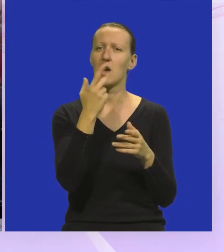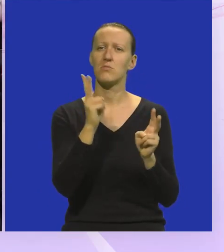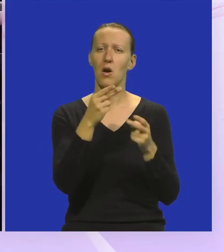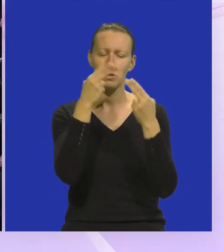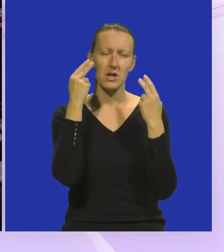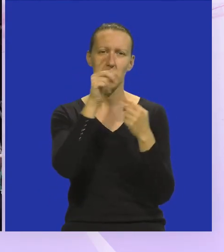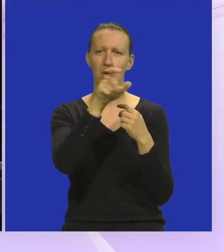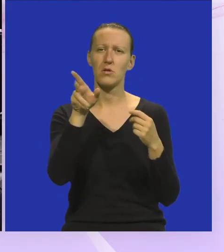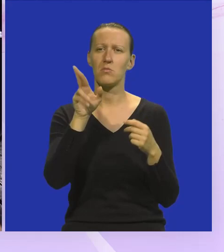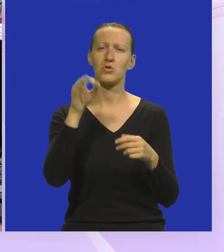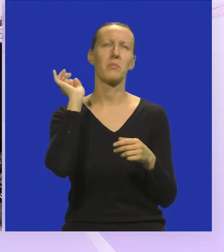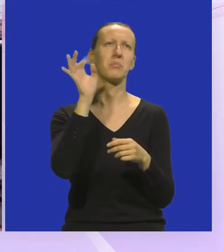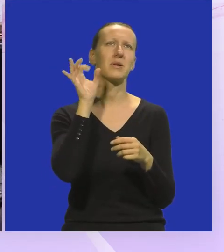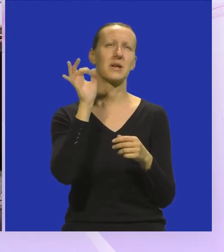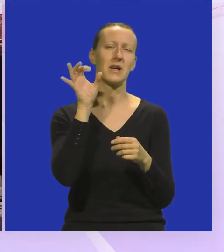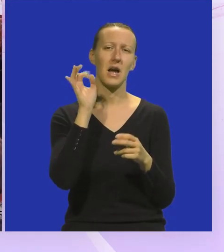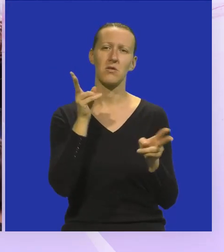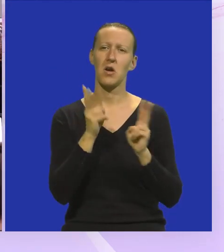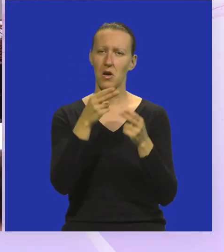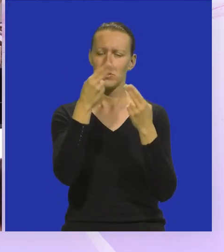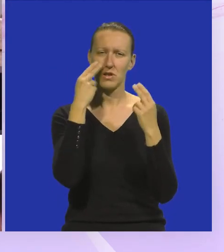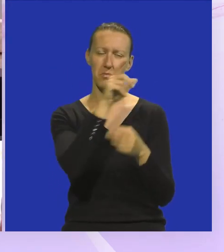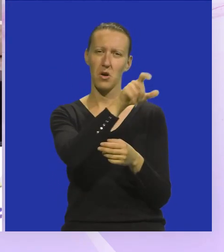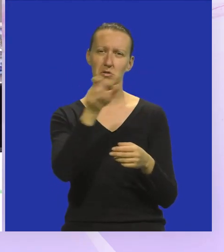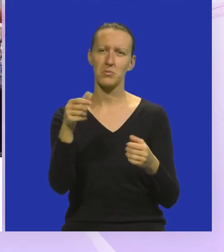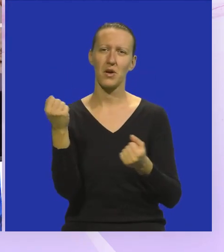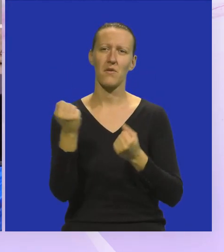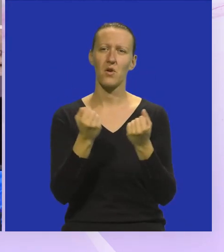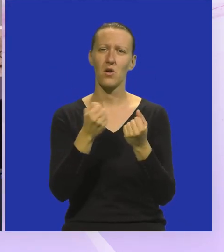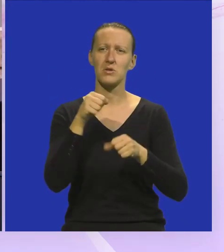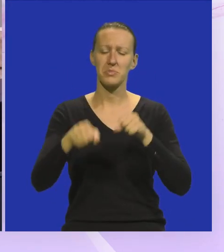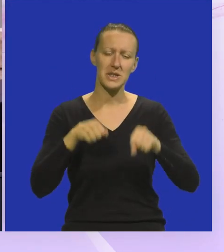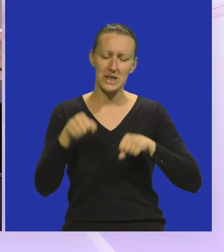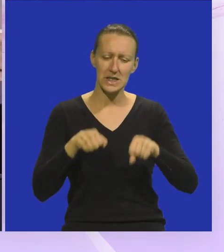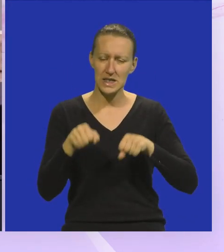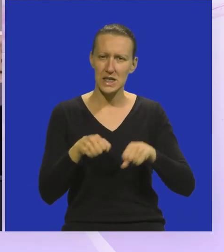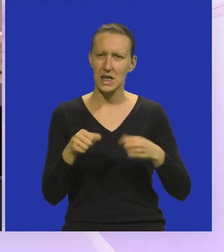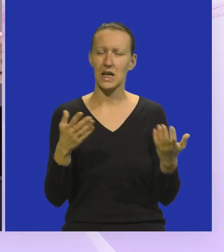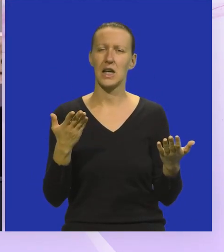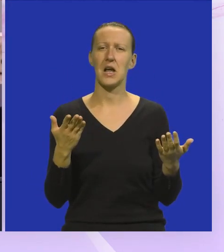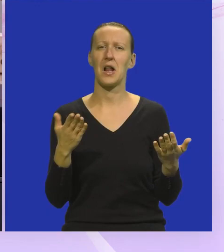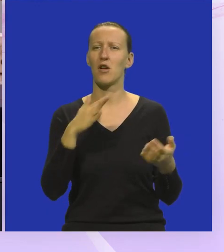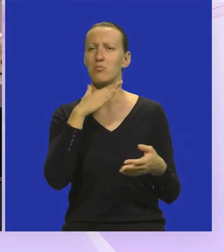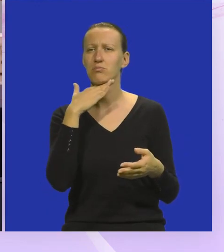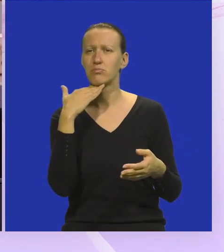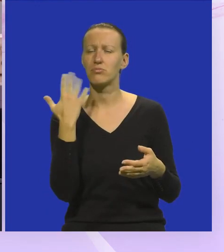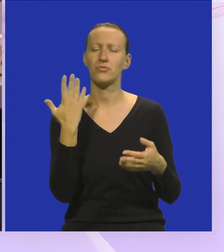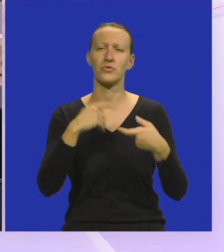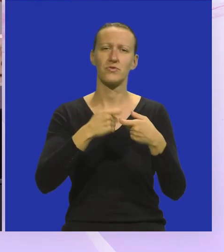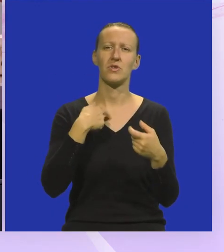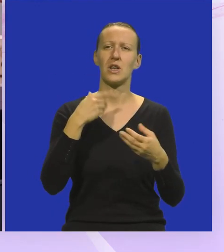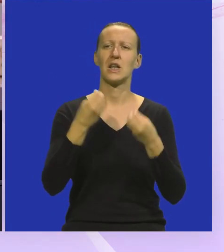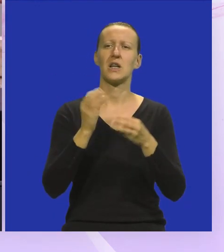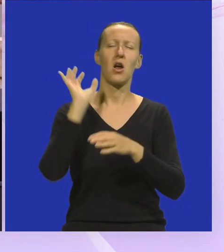kako slijepa osoba igra pikado, kako slijepa osoba voze tandem biciklu, ne znam, puno, puno stvari.